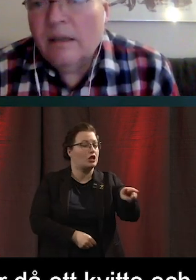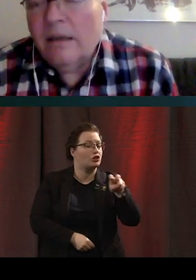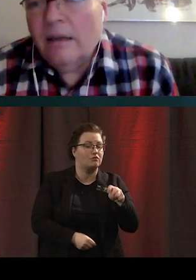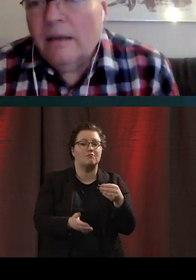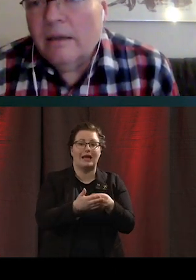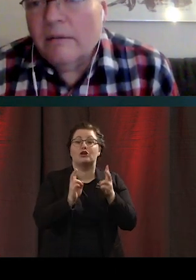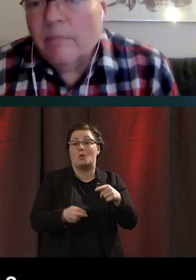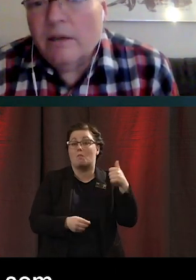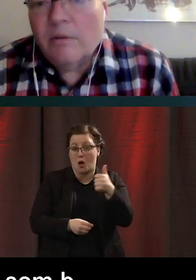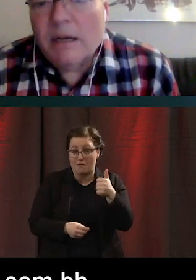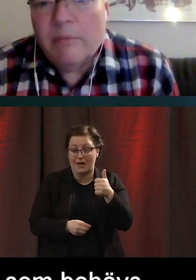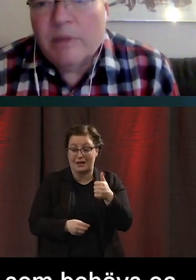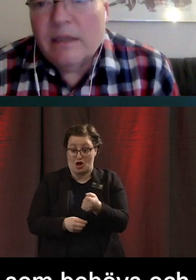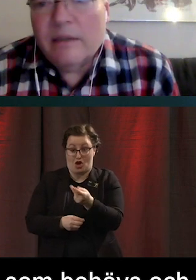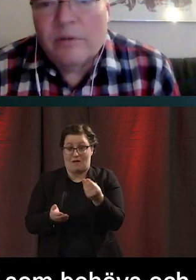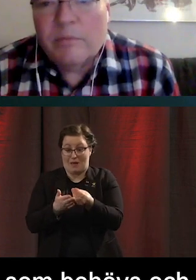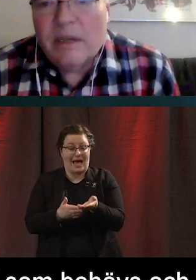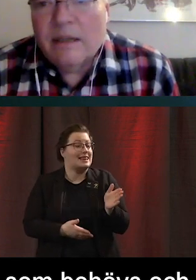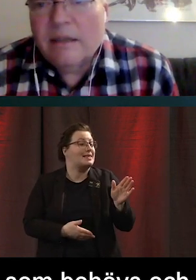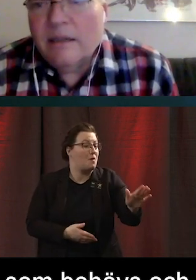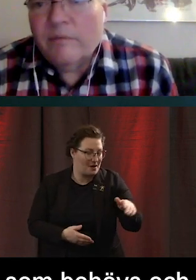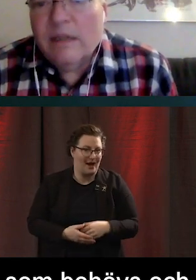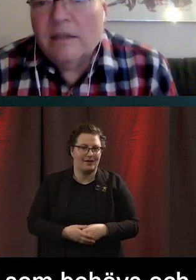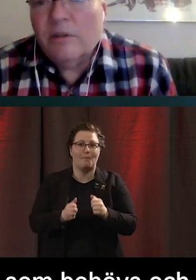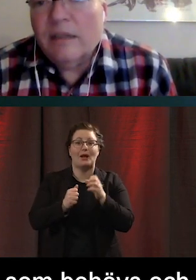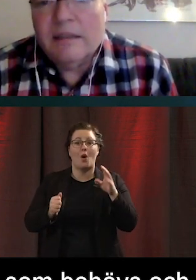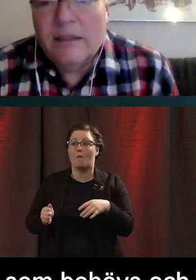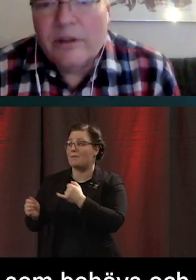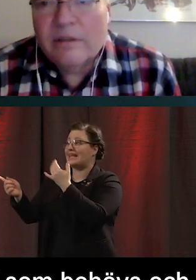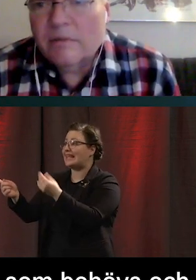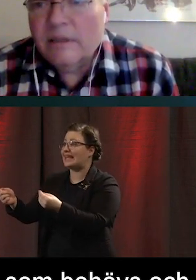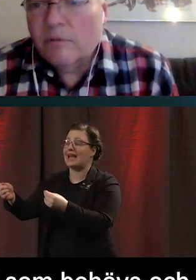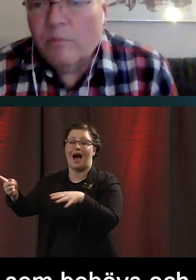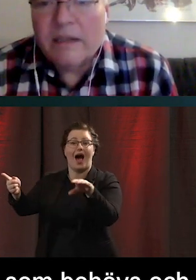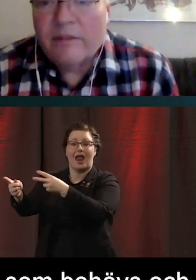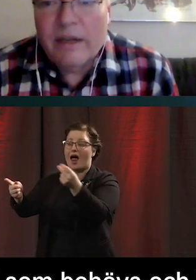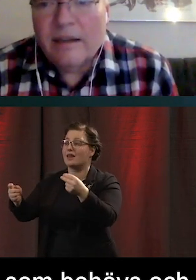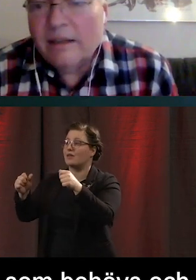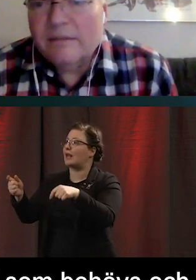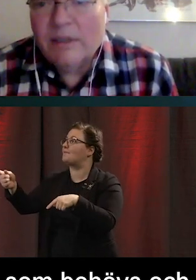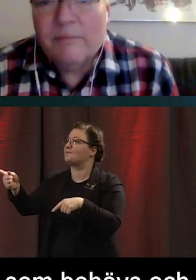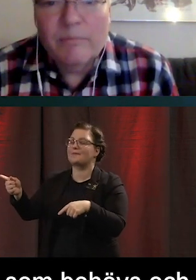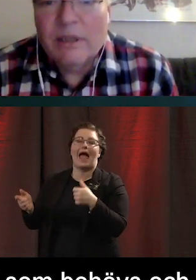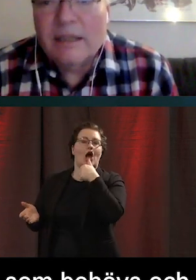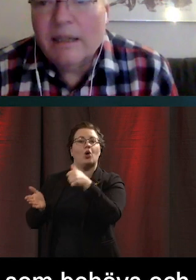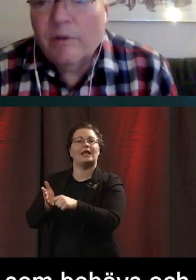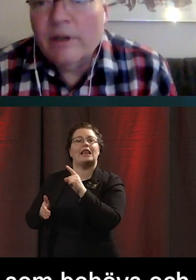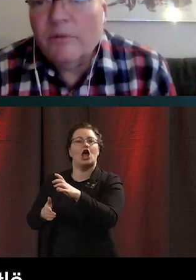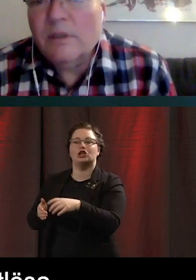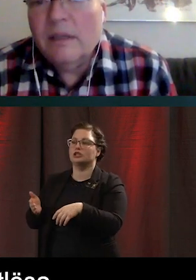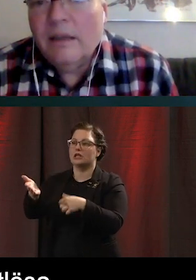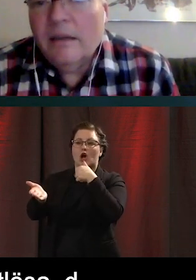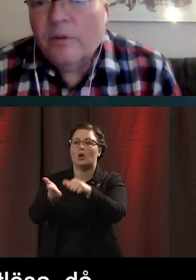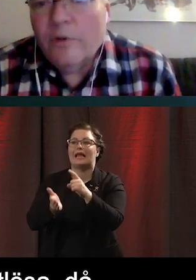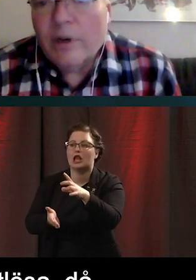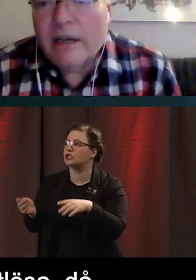över. Men om alla butiker runt omkring säger att vi är en kontantlös tobaksaffär eller butik eller vad det är.